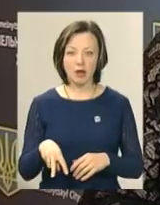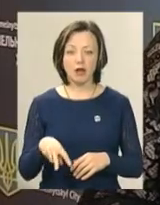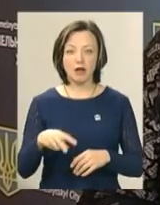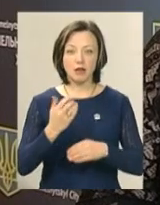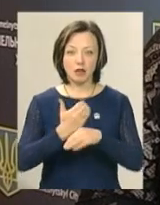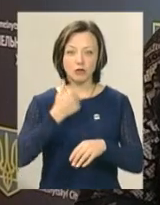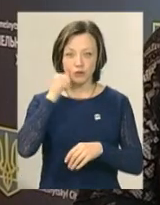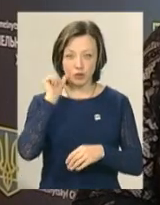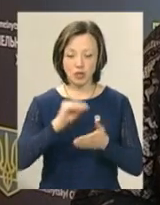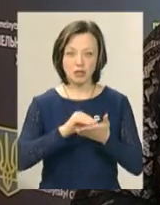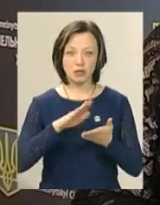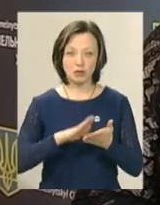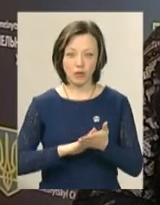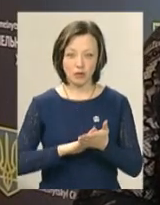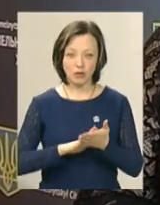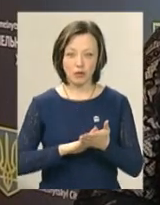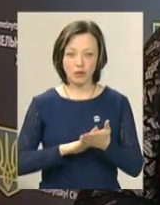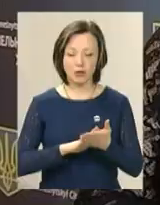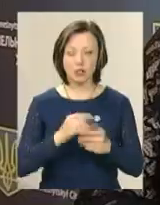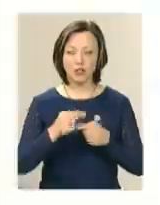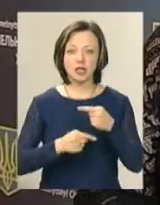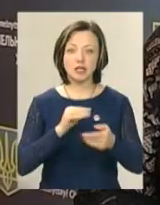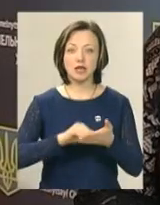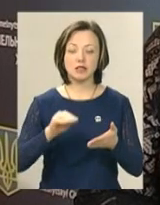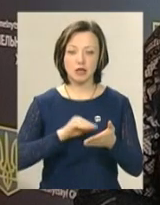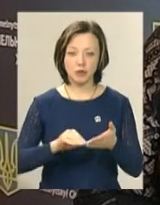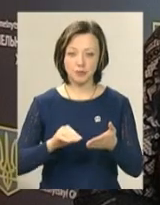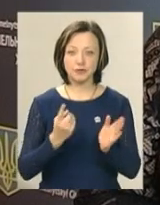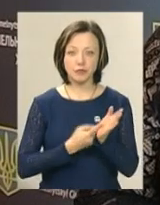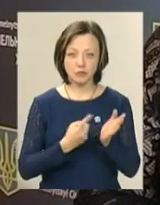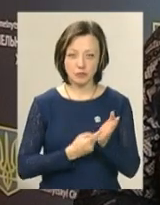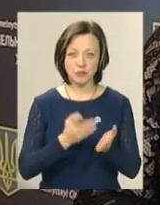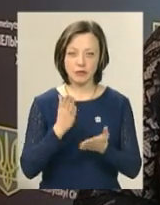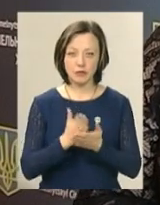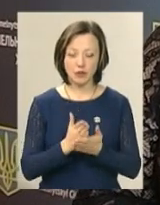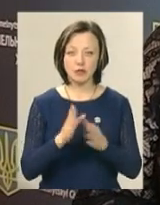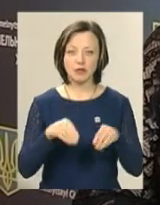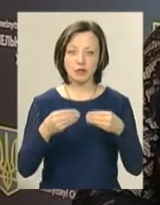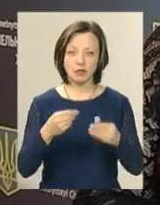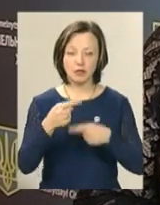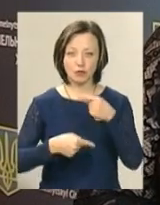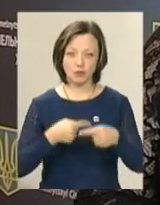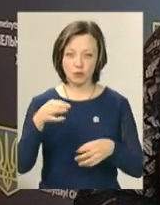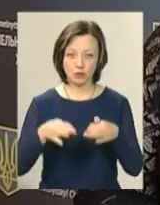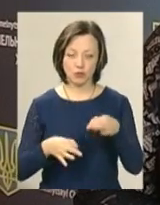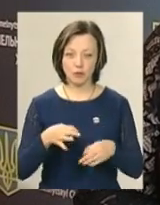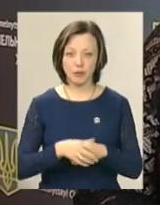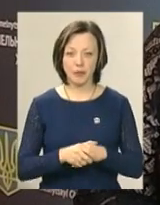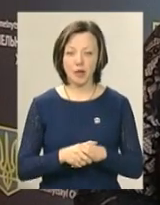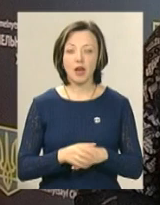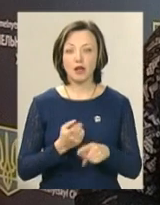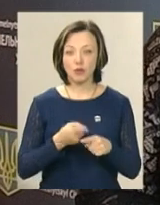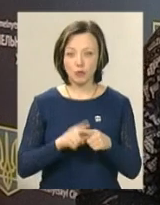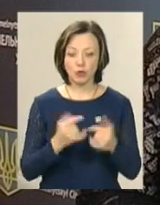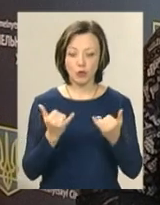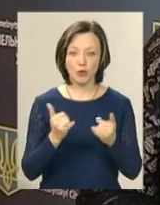вчора, зареєстровано через канцелярію суду. Докази підтвердження, чого вона надасть в наступному судовому засіданні. Тому судове